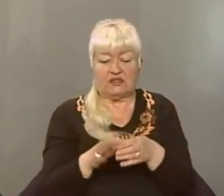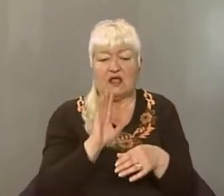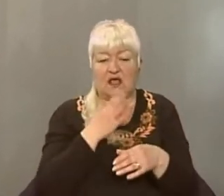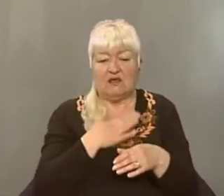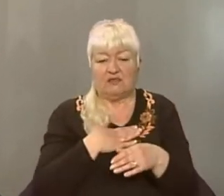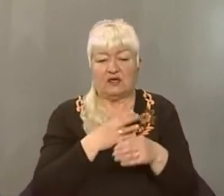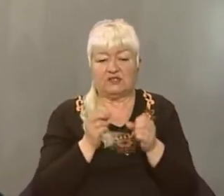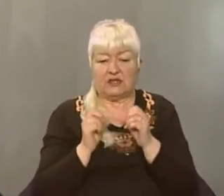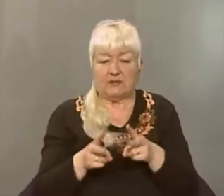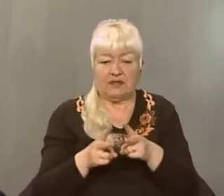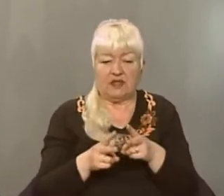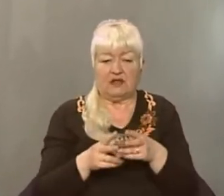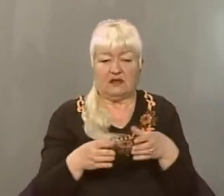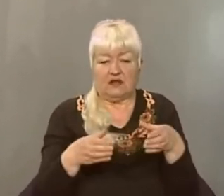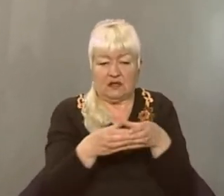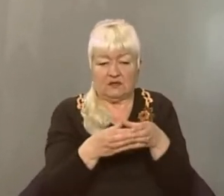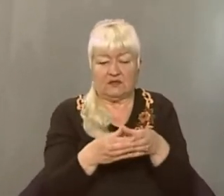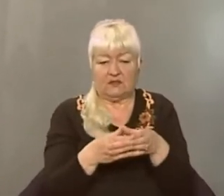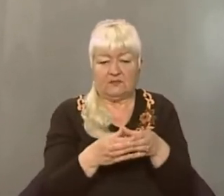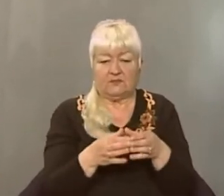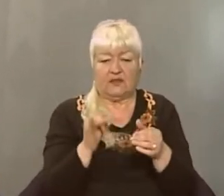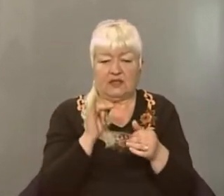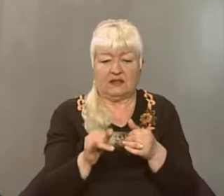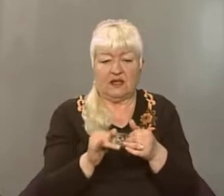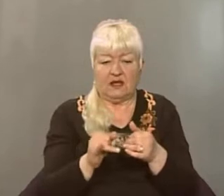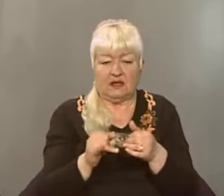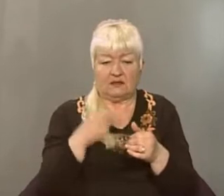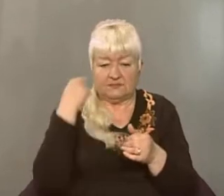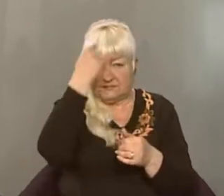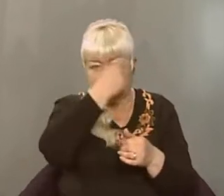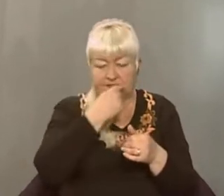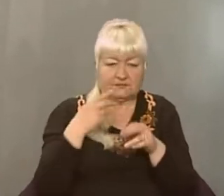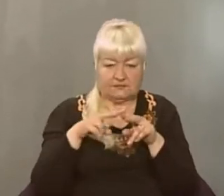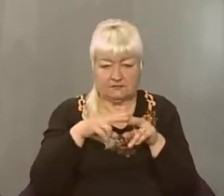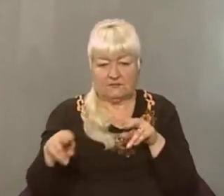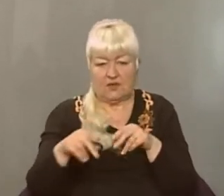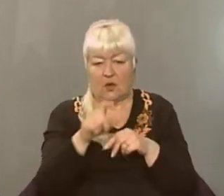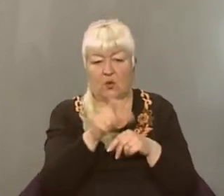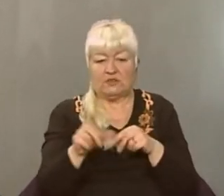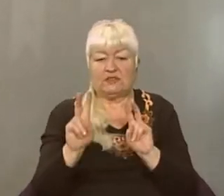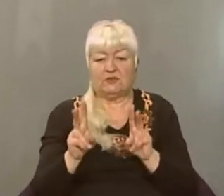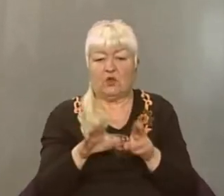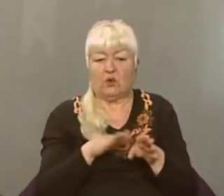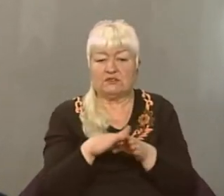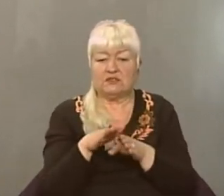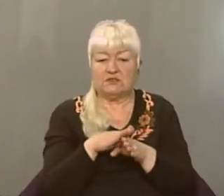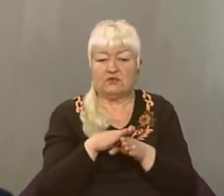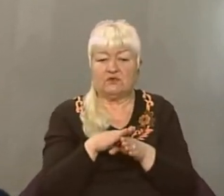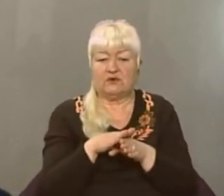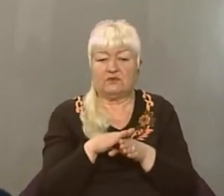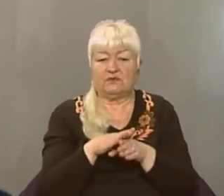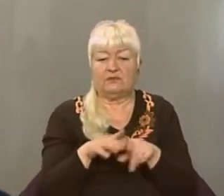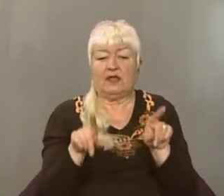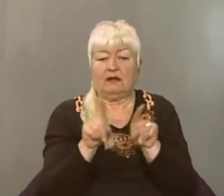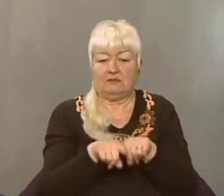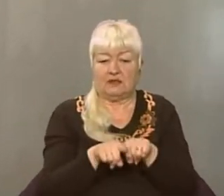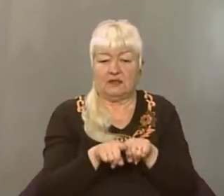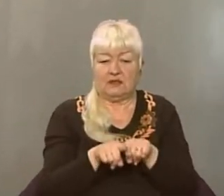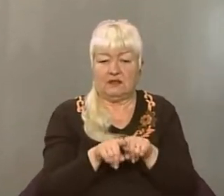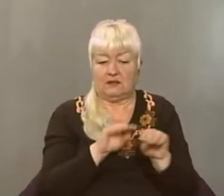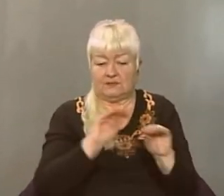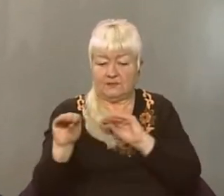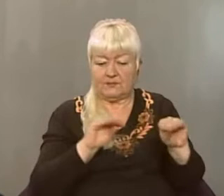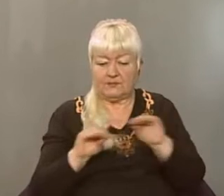кримінальний аналіз для ідентифікації осіб, які здійснювали саме такі